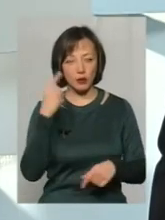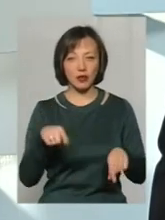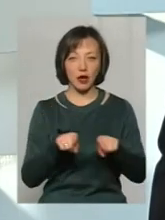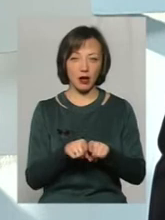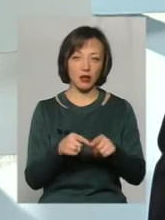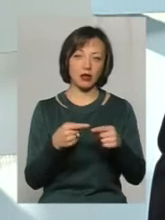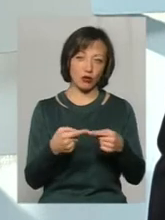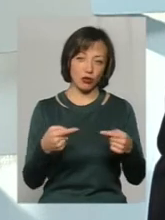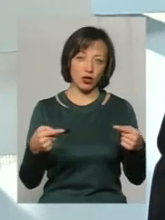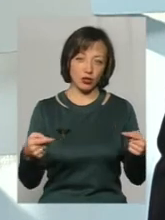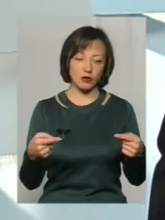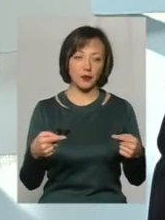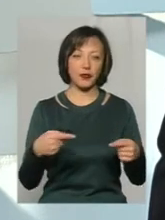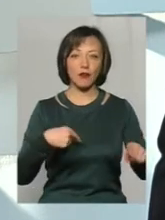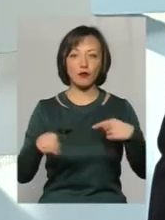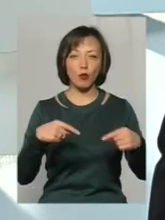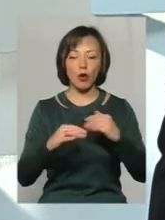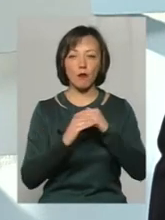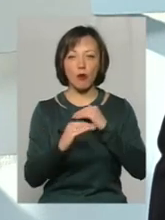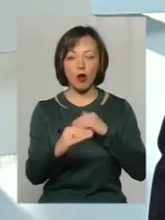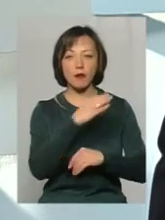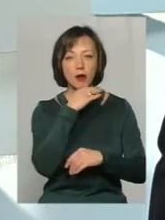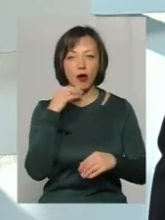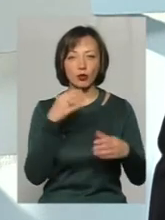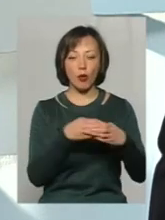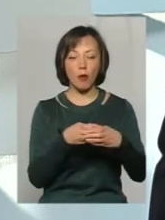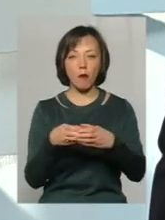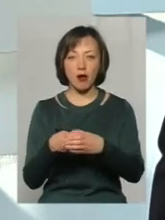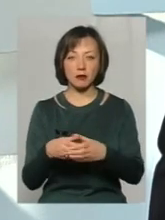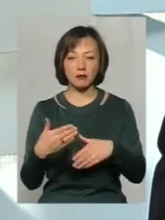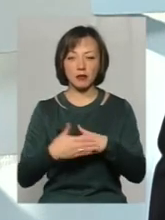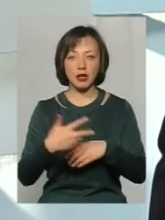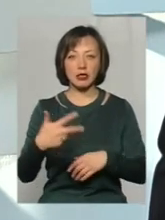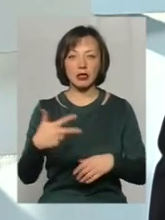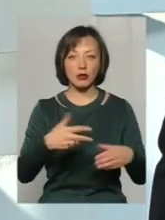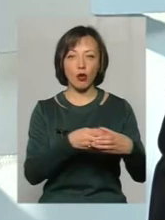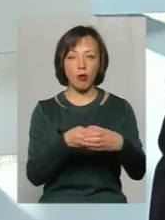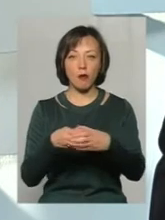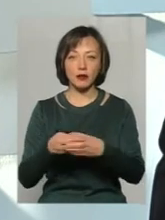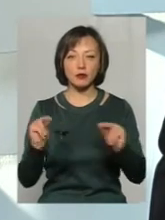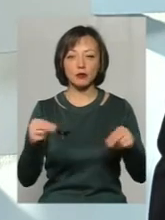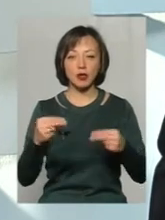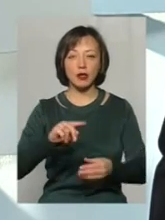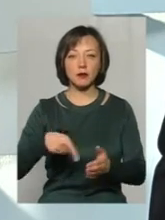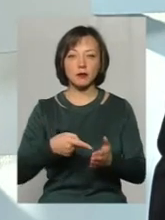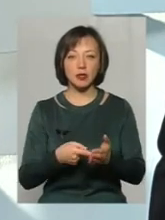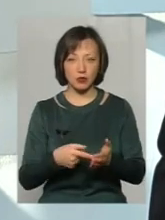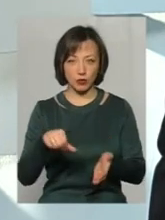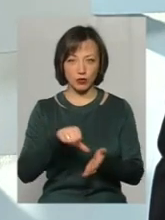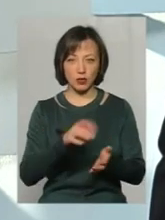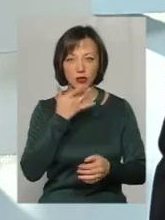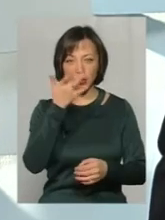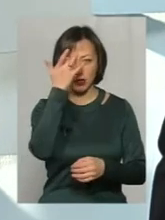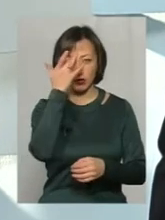такі речі. Футбольні поля, теж багато команд, у біля 30 команд тільки в чемпіонаті міста приймає літом,